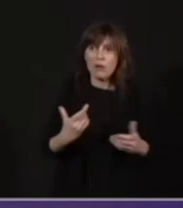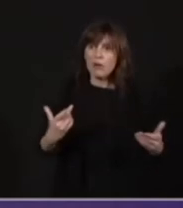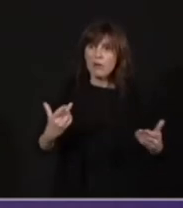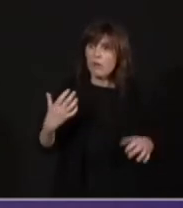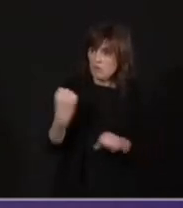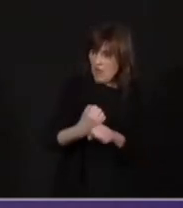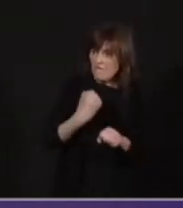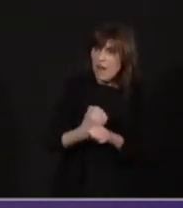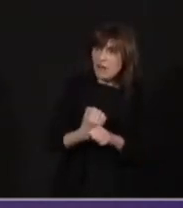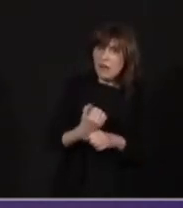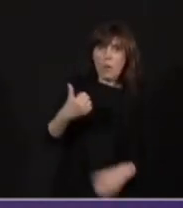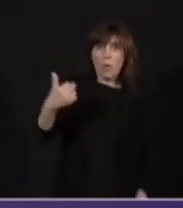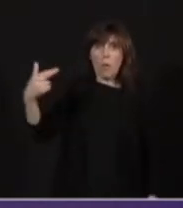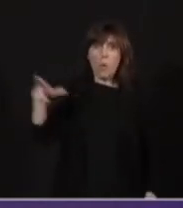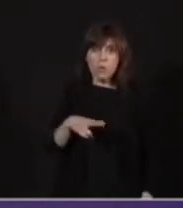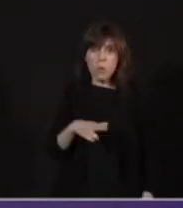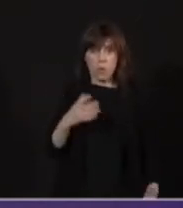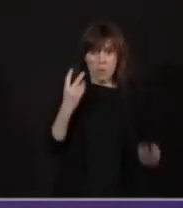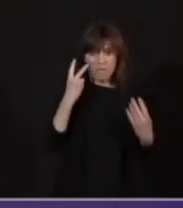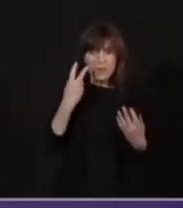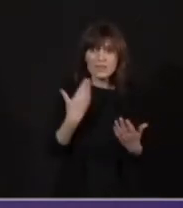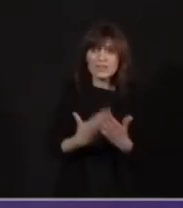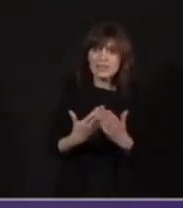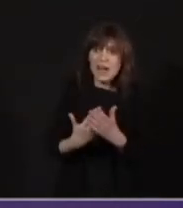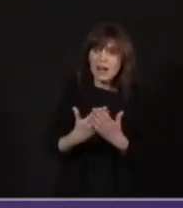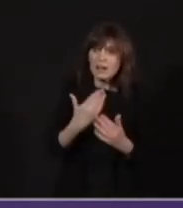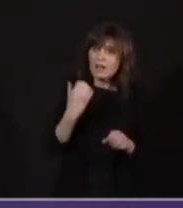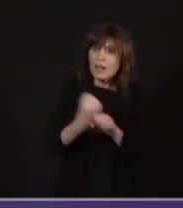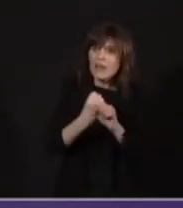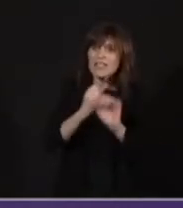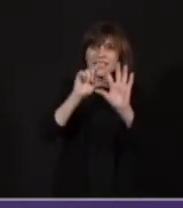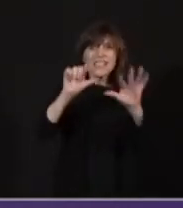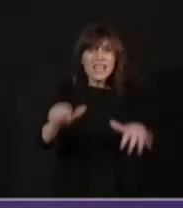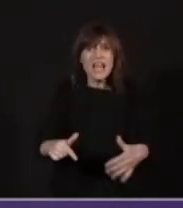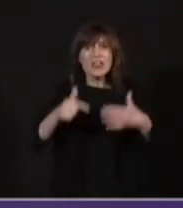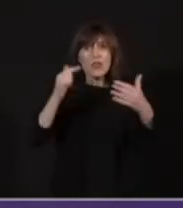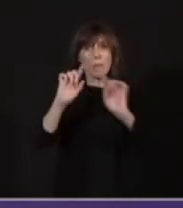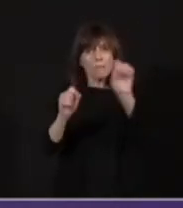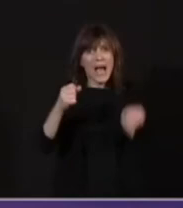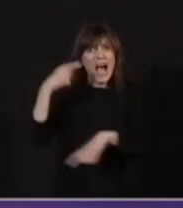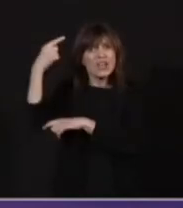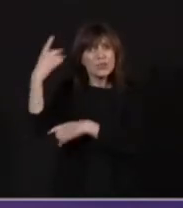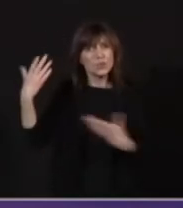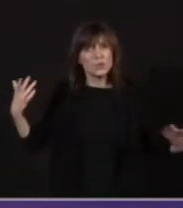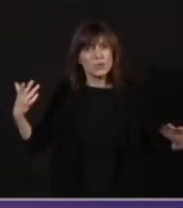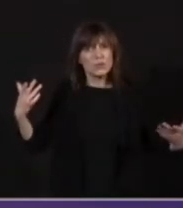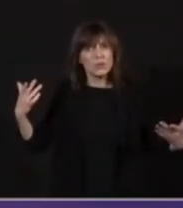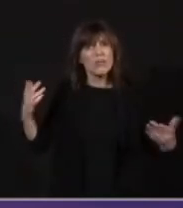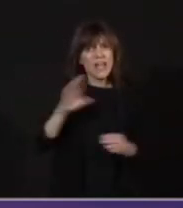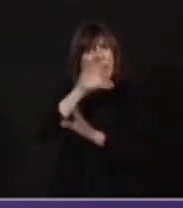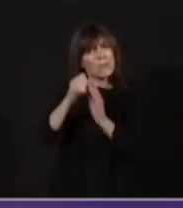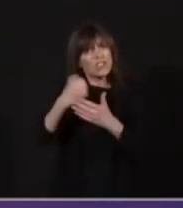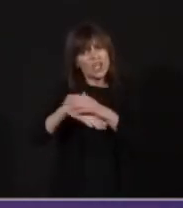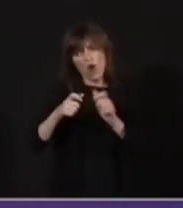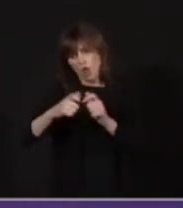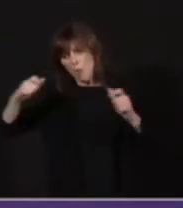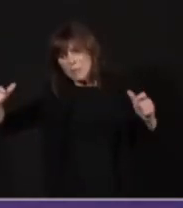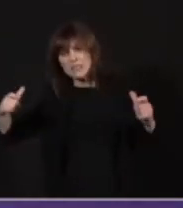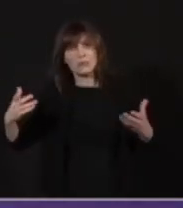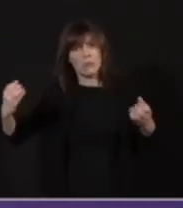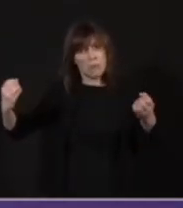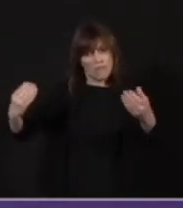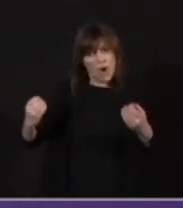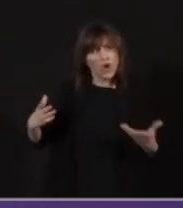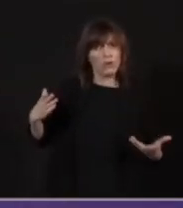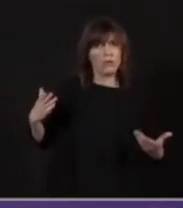extrêmement précaires, qui marchent sur la route, des gens qui font 7 heures de travail avec des cadences infernales et des douleurs chroniques au dos. Donc, le programme de Fabien